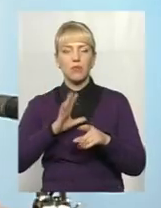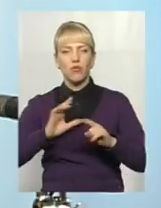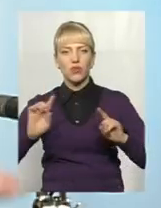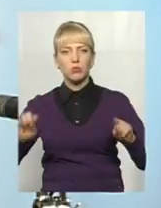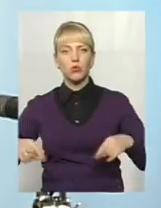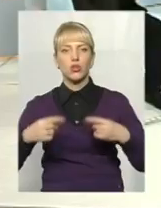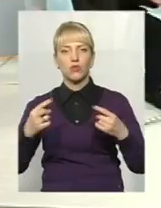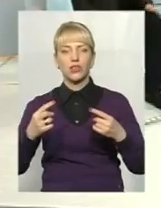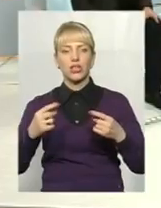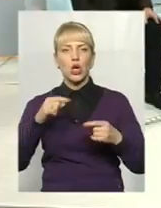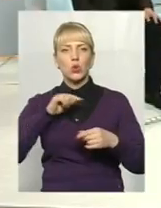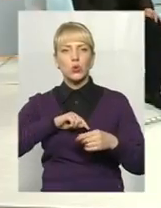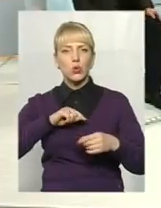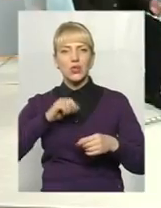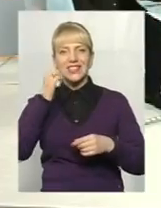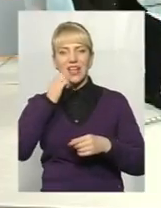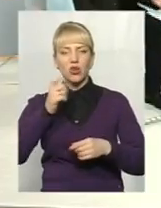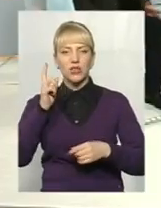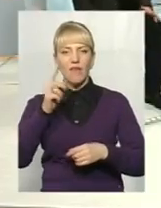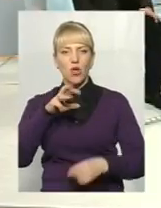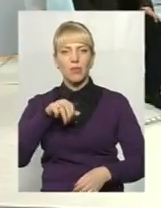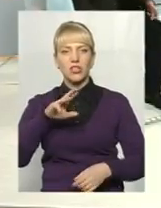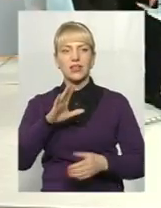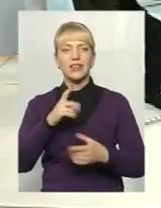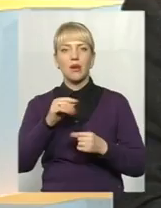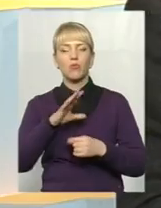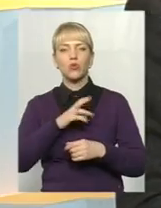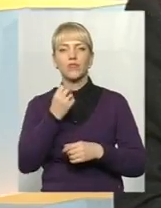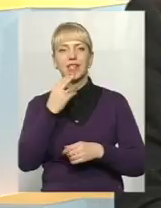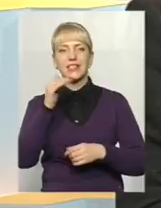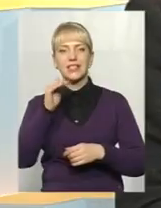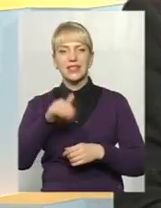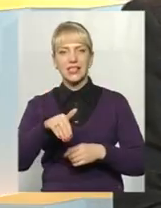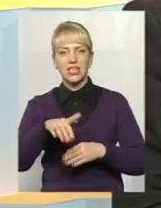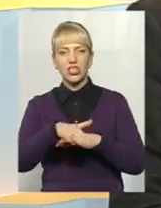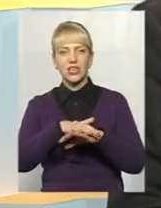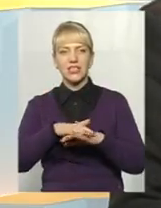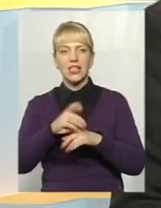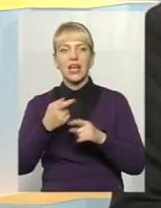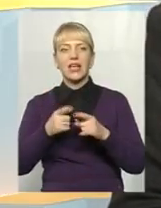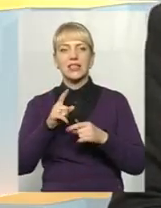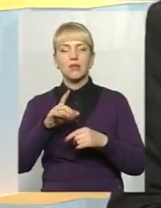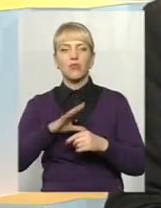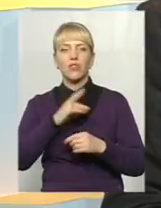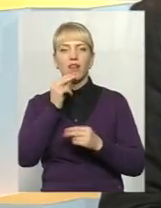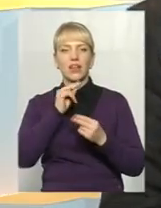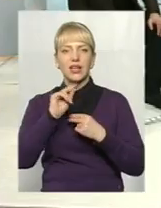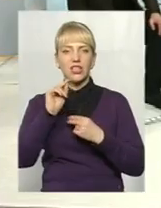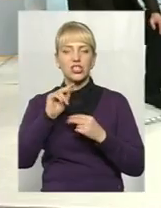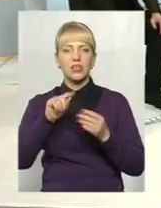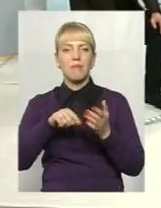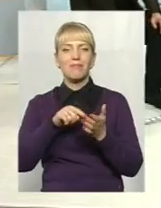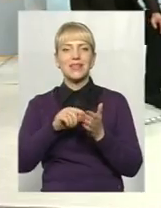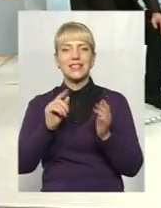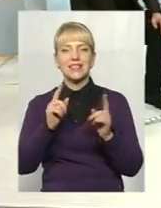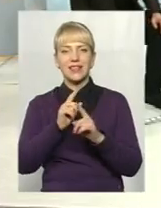свій час мав 12 тисяч населення і вважався найкращим містечком Подолігі, як писав Сіцінський. А от у